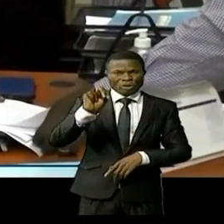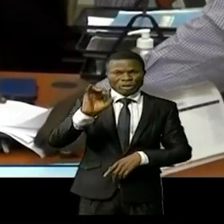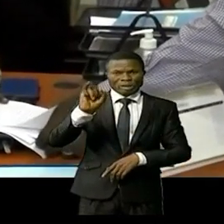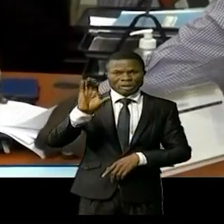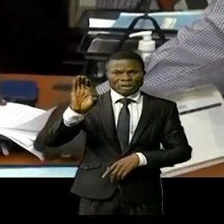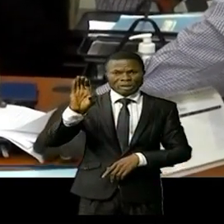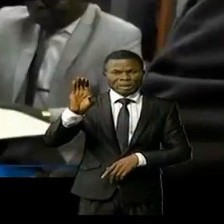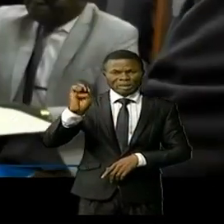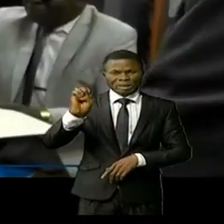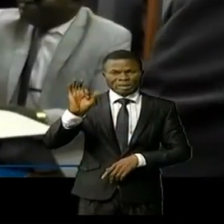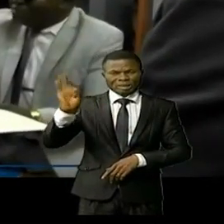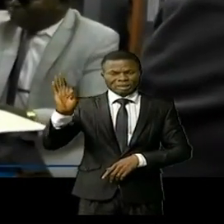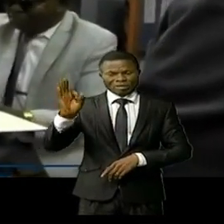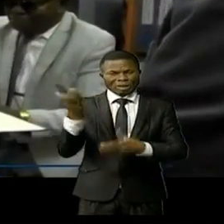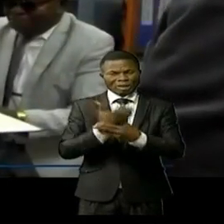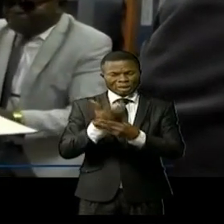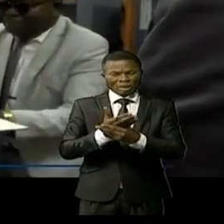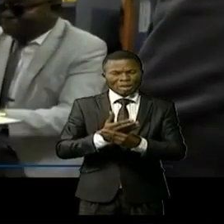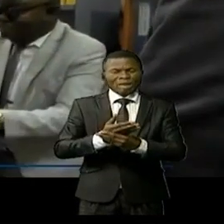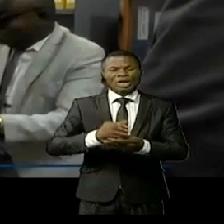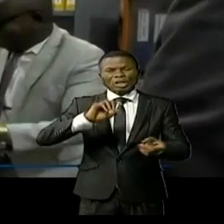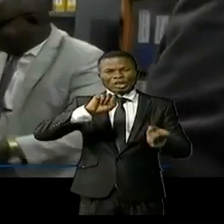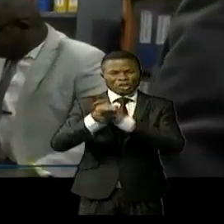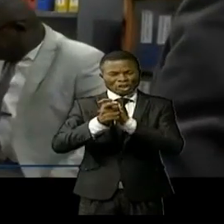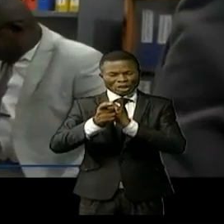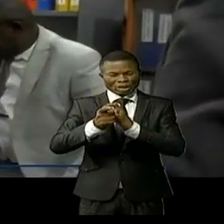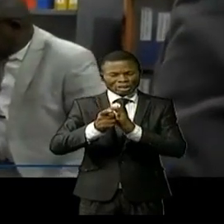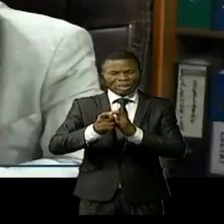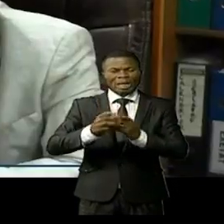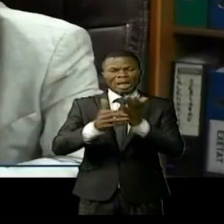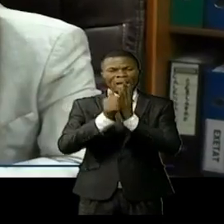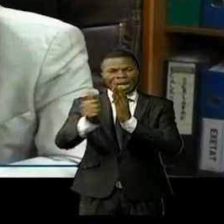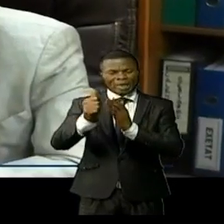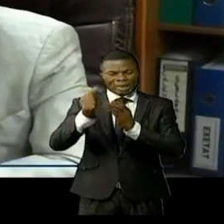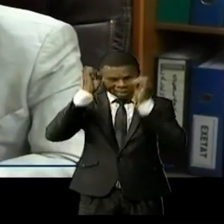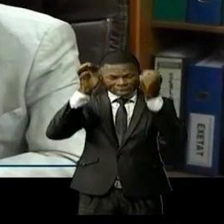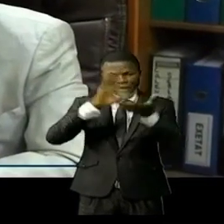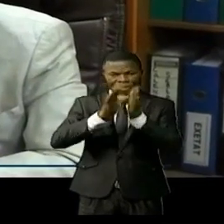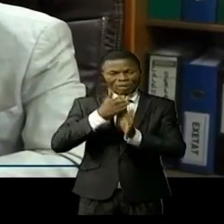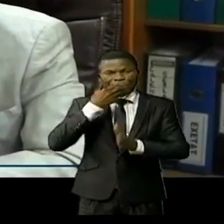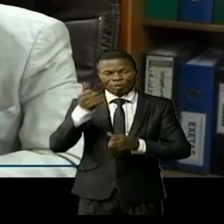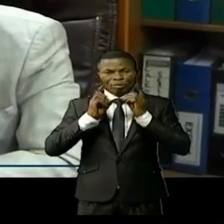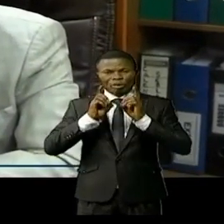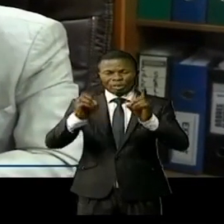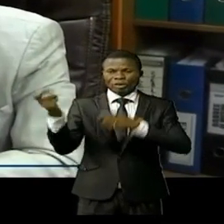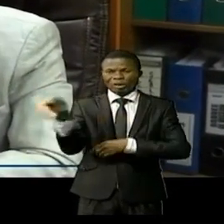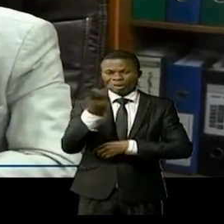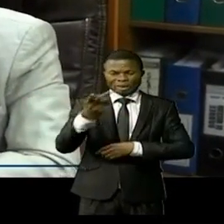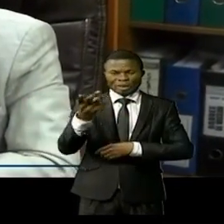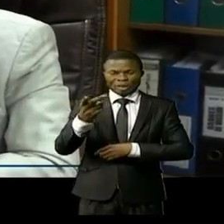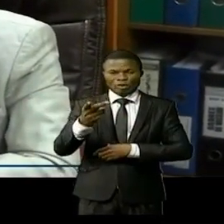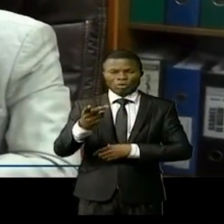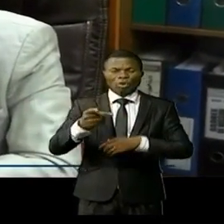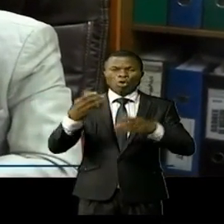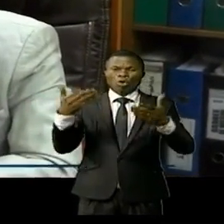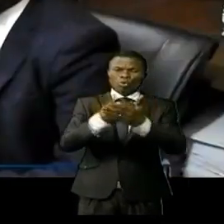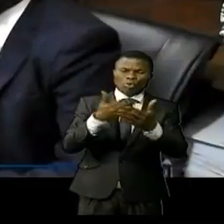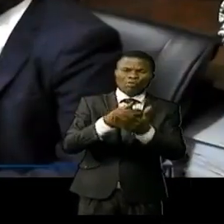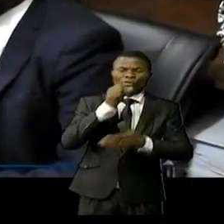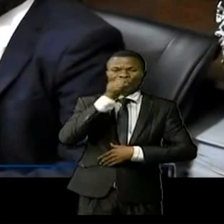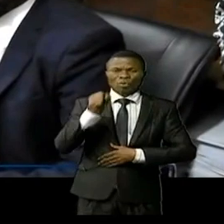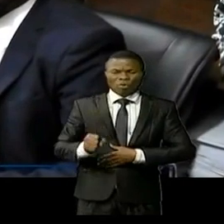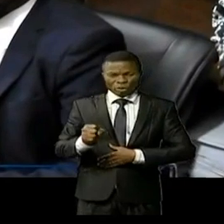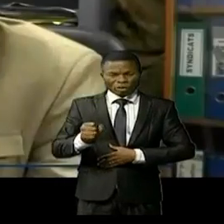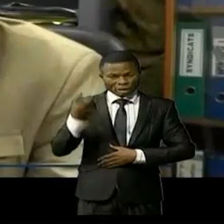initiés pour améliorer la qualité de l'éducation en RDC s'en est suivi des discours de deux provèdes sortant et entrant pour